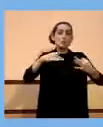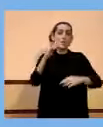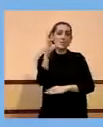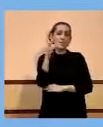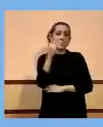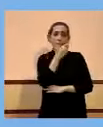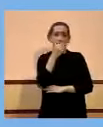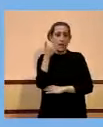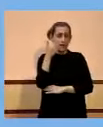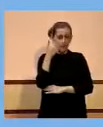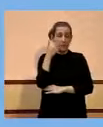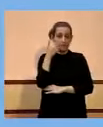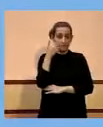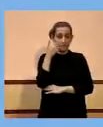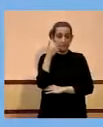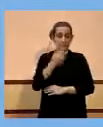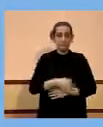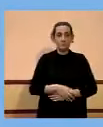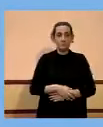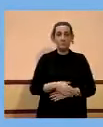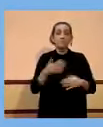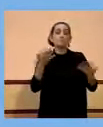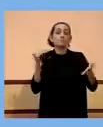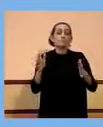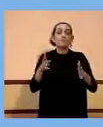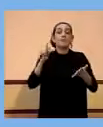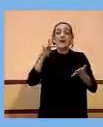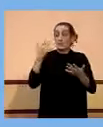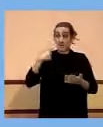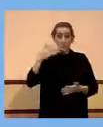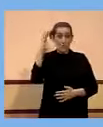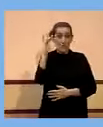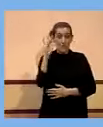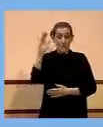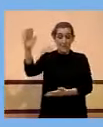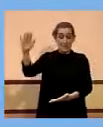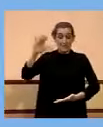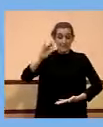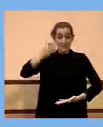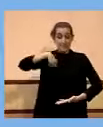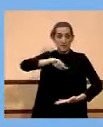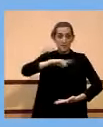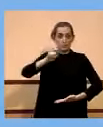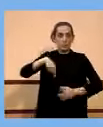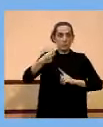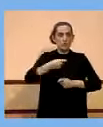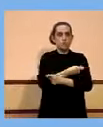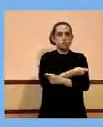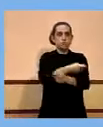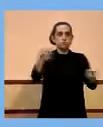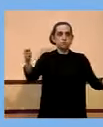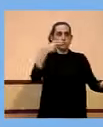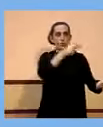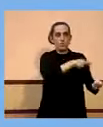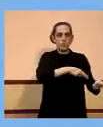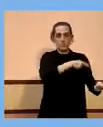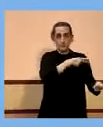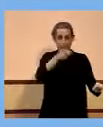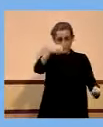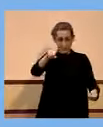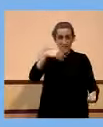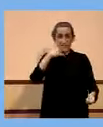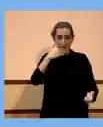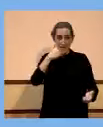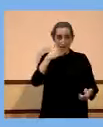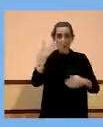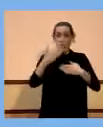i es poden utilitzar més o menys quan es distribueixen en els diferents hospitals de Catalunya. Ja saben que Moderna,